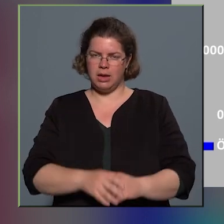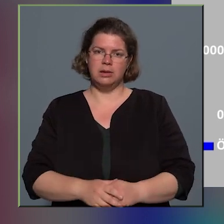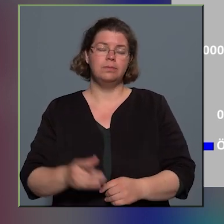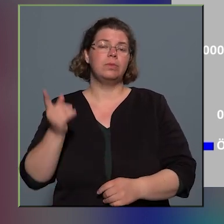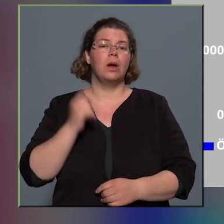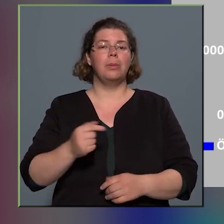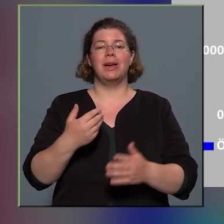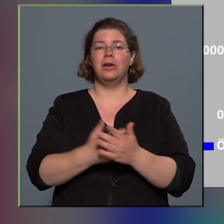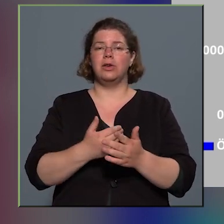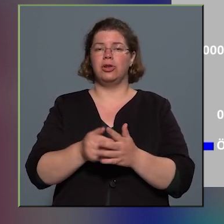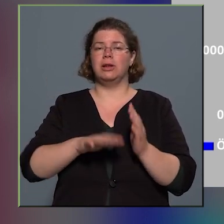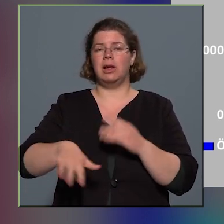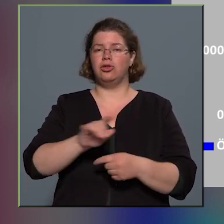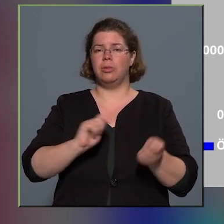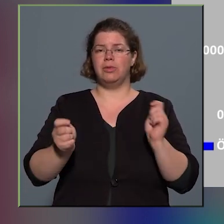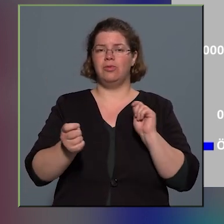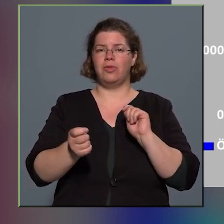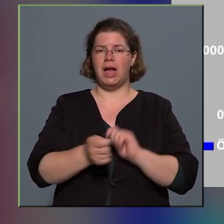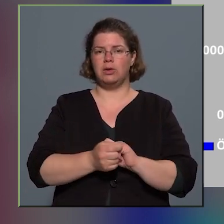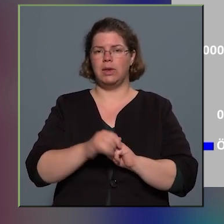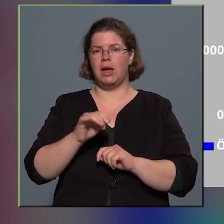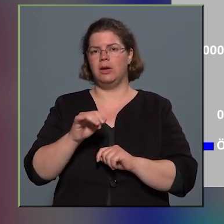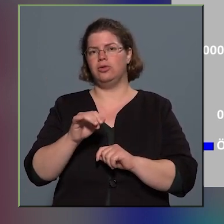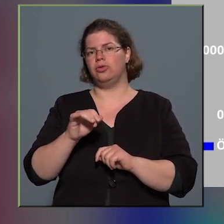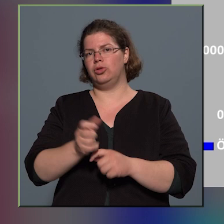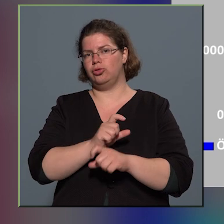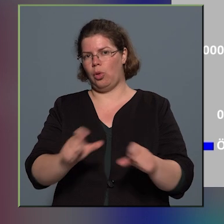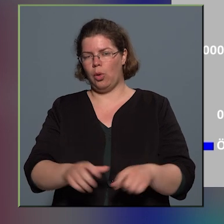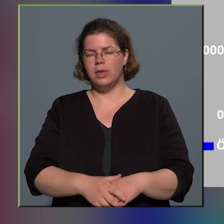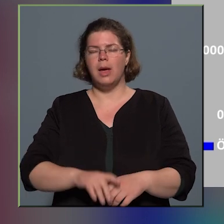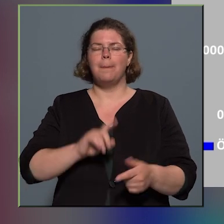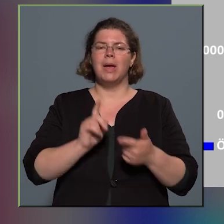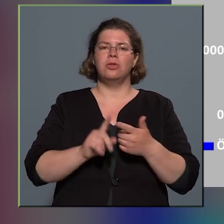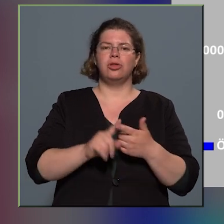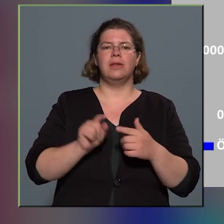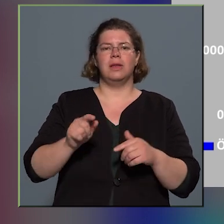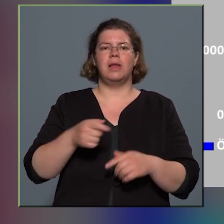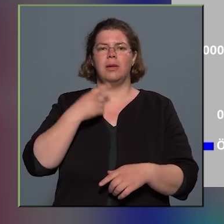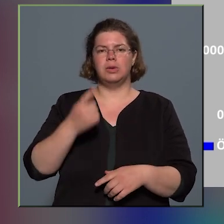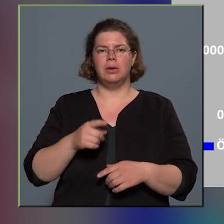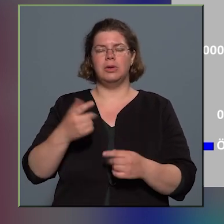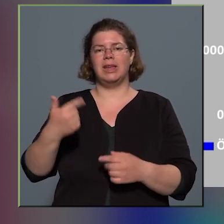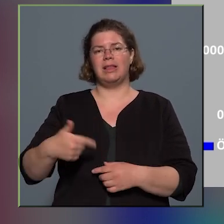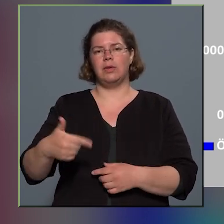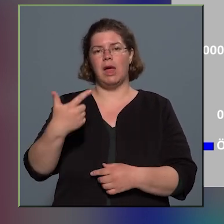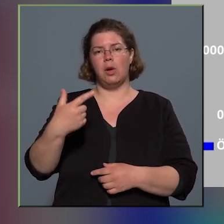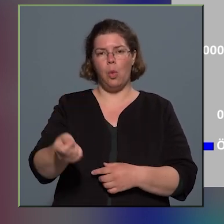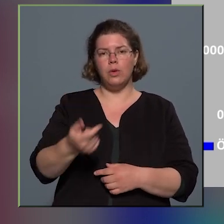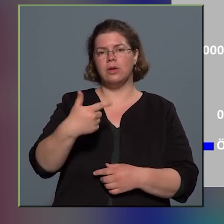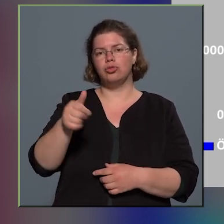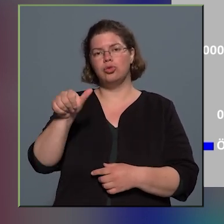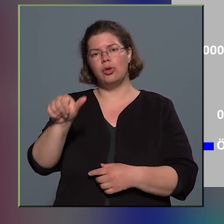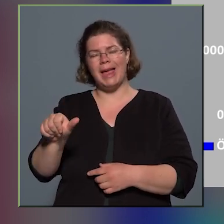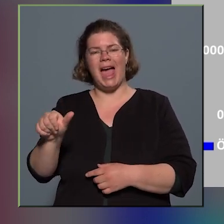amelyek a gazdasági társadalmi változások is részben okoztak. Másrészt azért itt megemlíteném, hogy ez a 2020 és 2021,